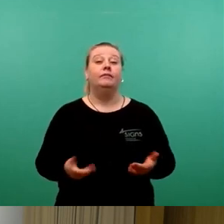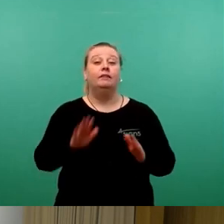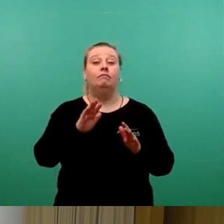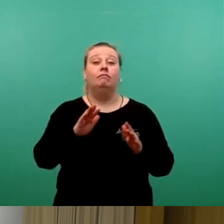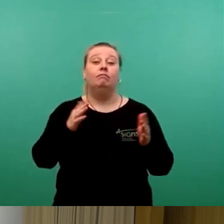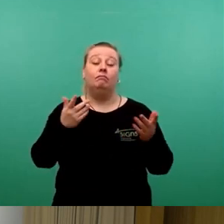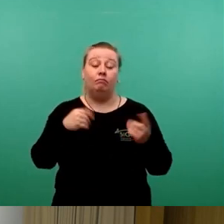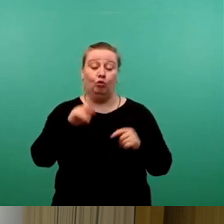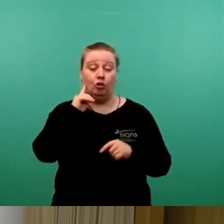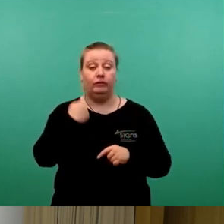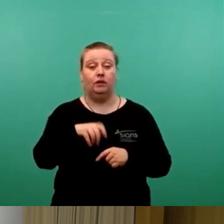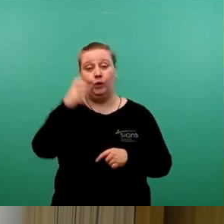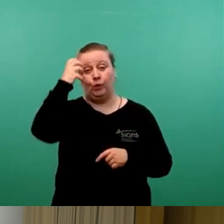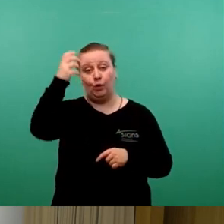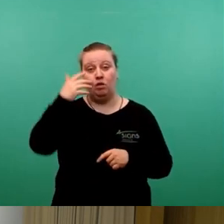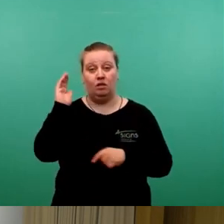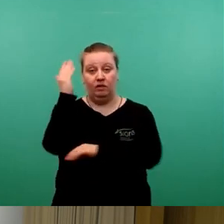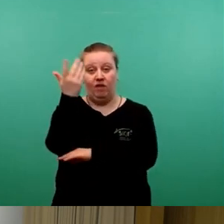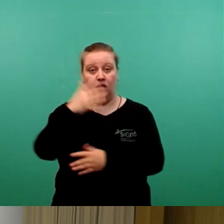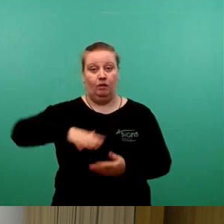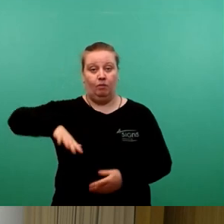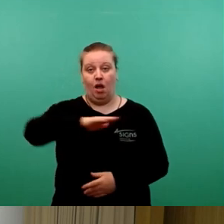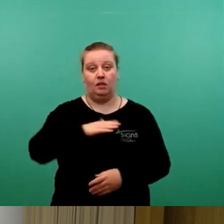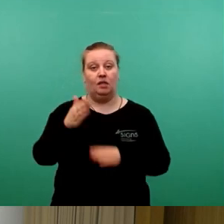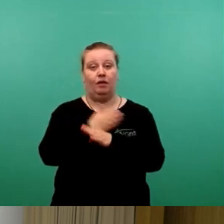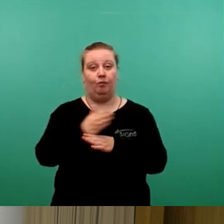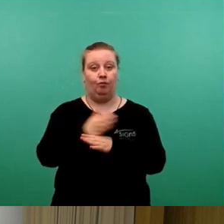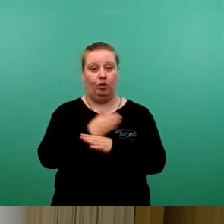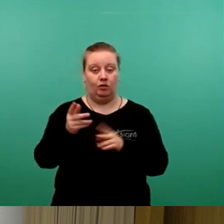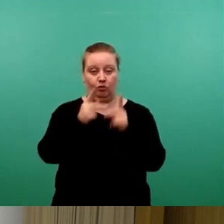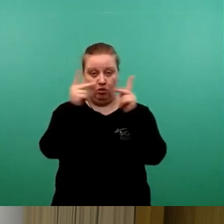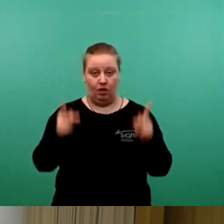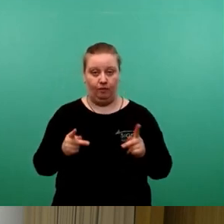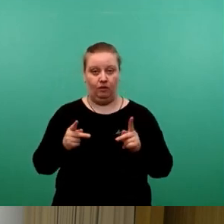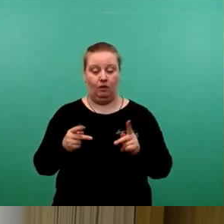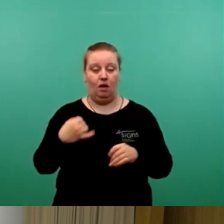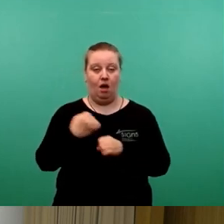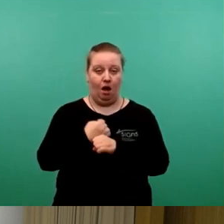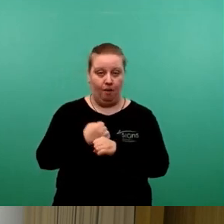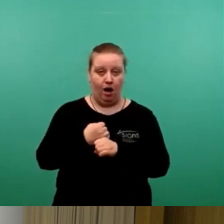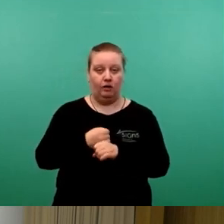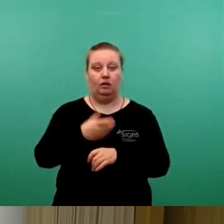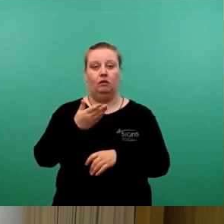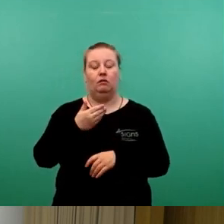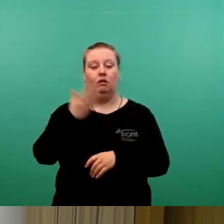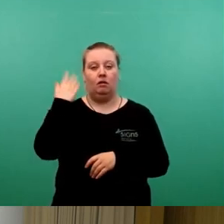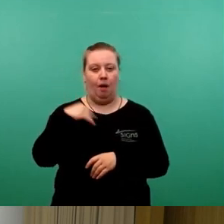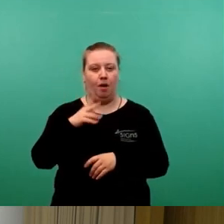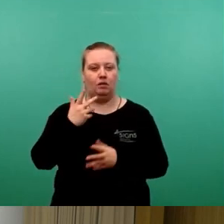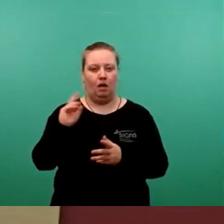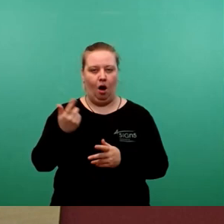für den Königswaldplatz wurde ein Interimskonzept erarbeitet mit Entsiedlung der derzeit markierten